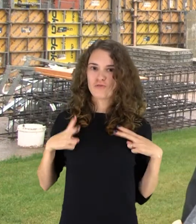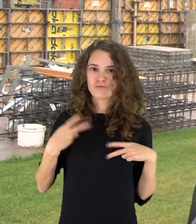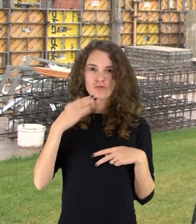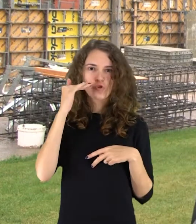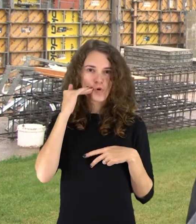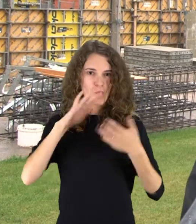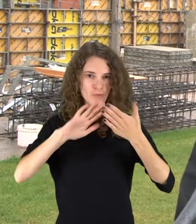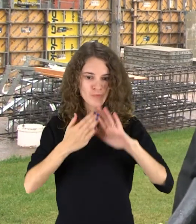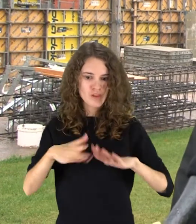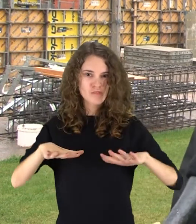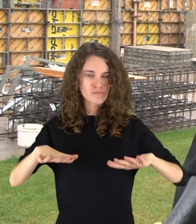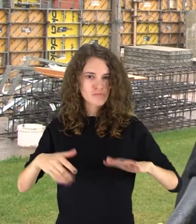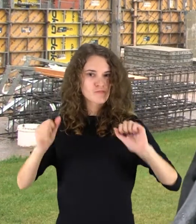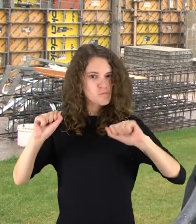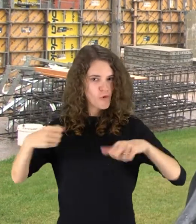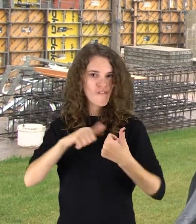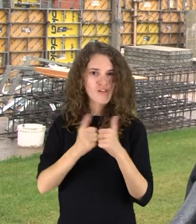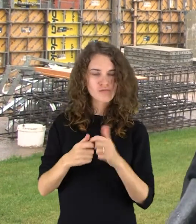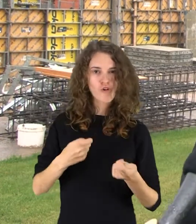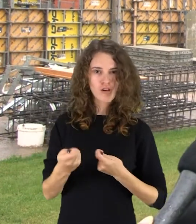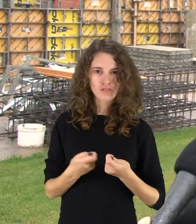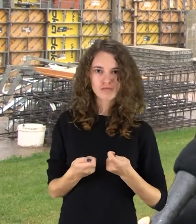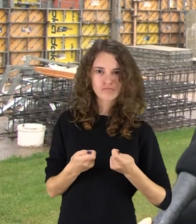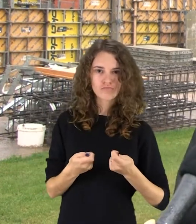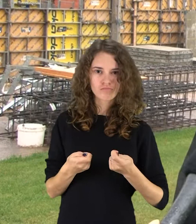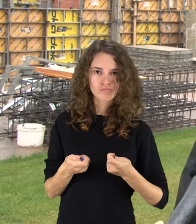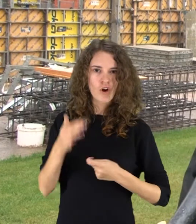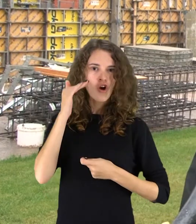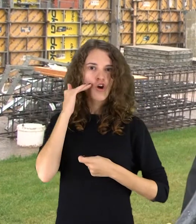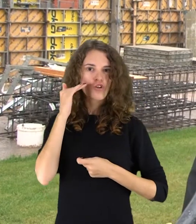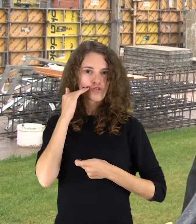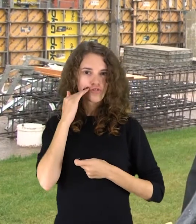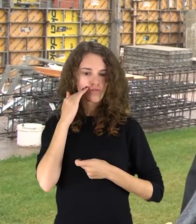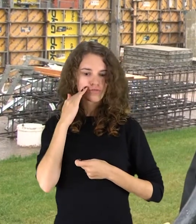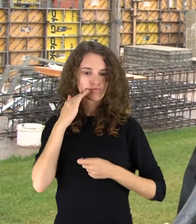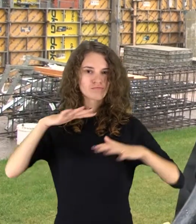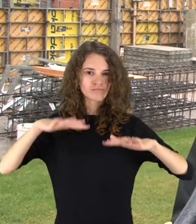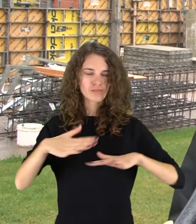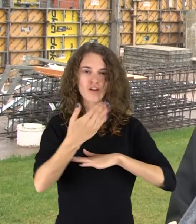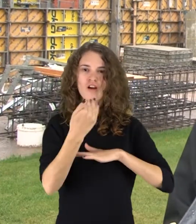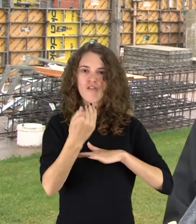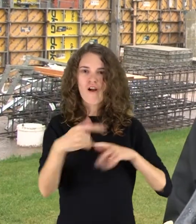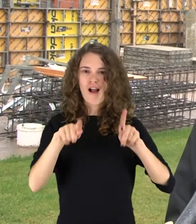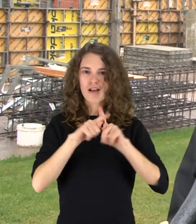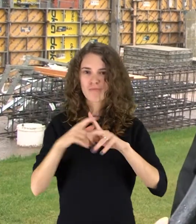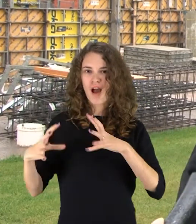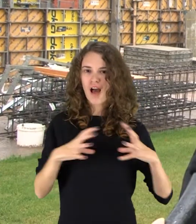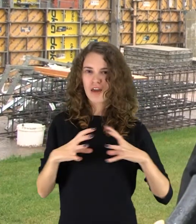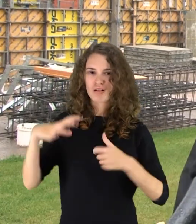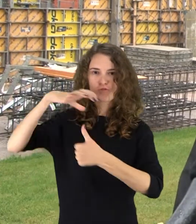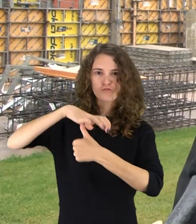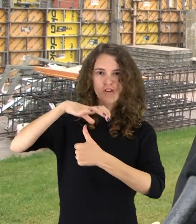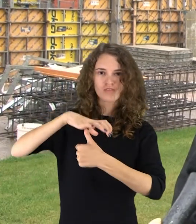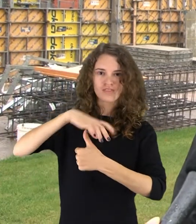Šiauliuose turime galimybę tokias varžybas turėti. Šiauliuose yra tikrai labai geras žiūrovas. Kadangi Šiauliai vis tiek